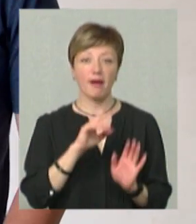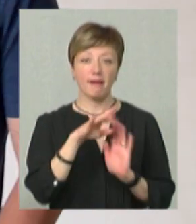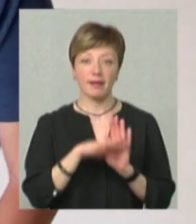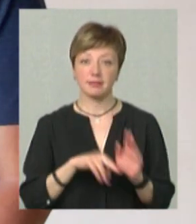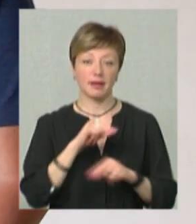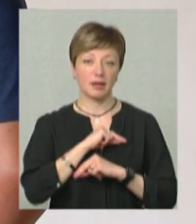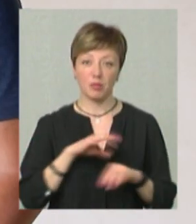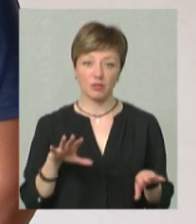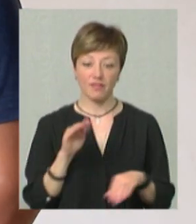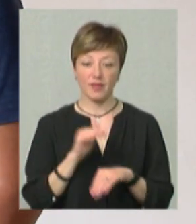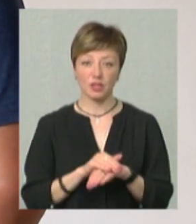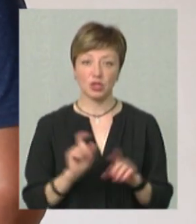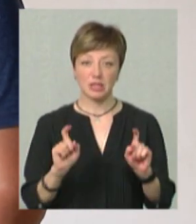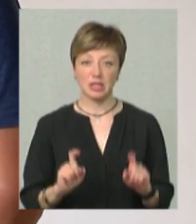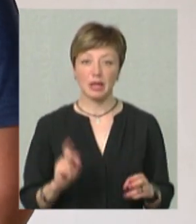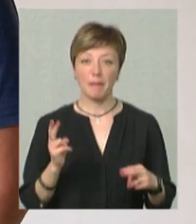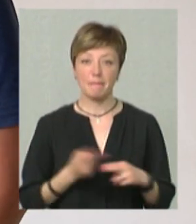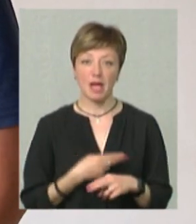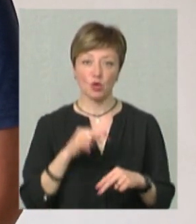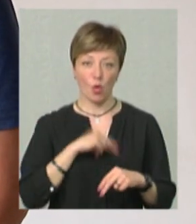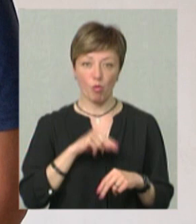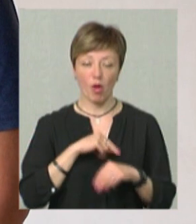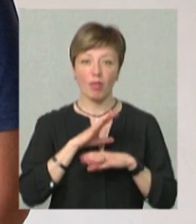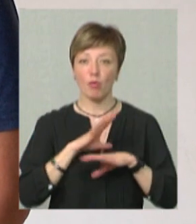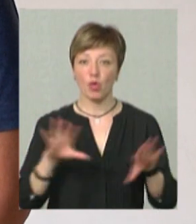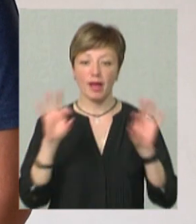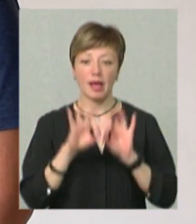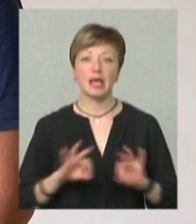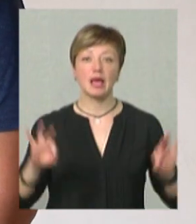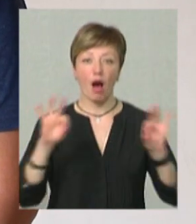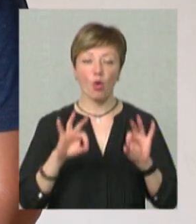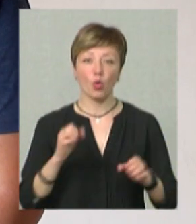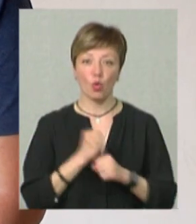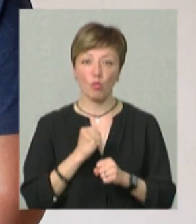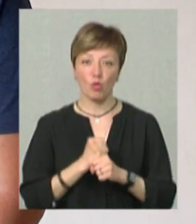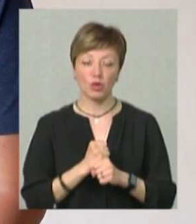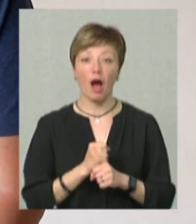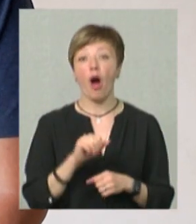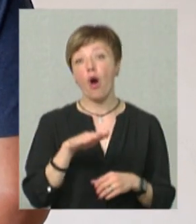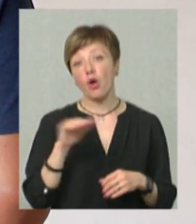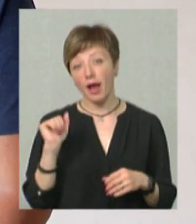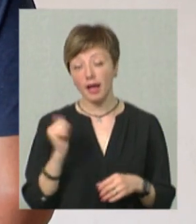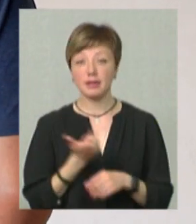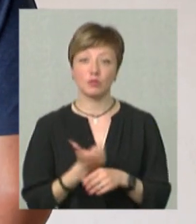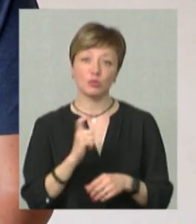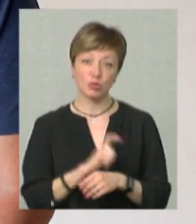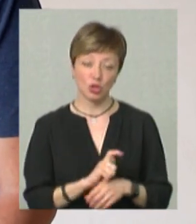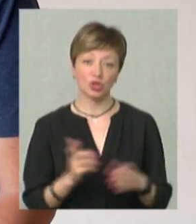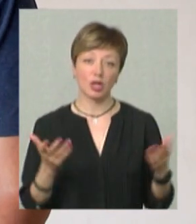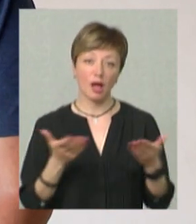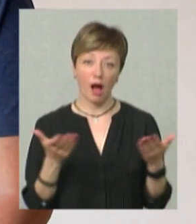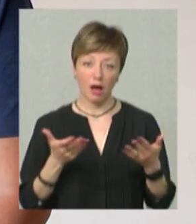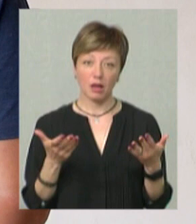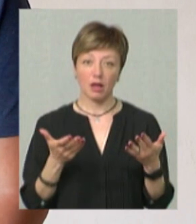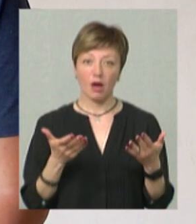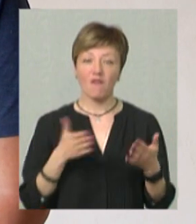працював, то фактично сиділи без роботи. Тобто не було ніякої роботи. Тобто аренда, ми більше